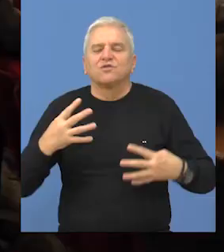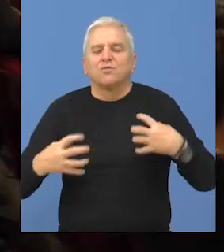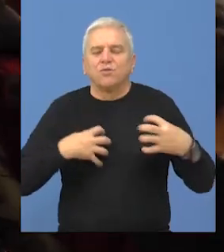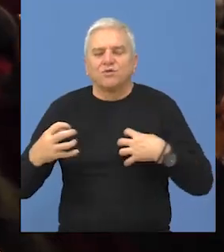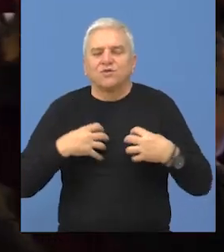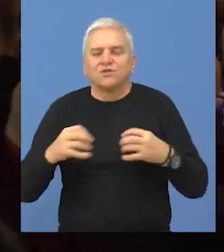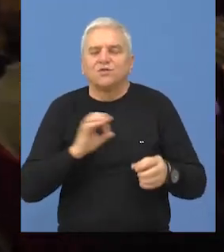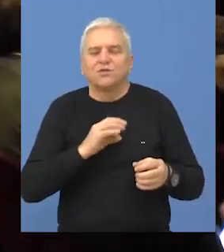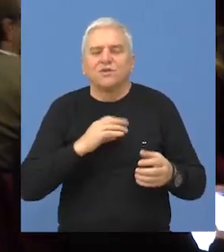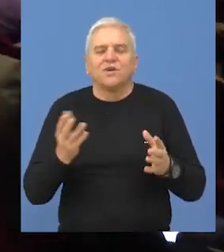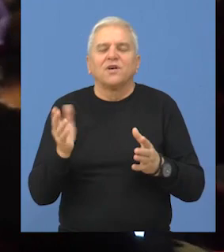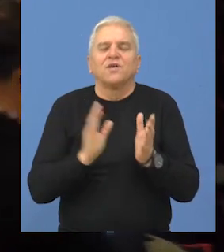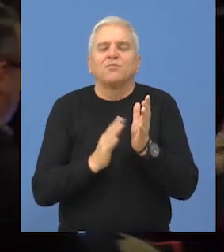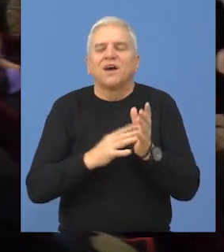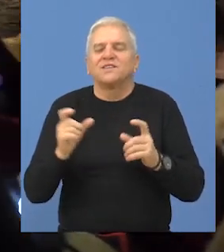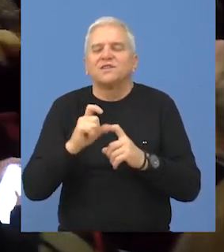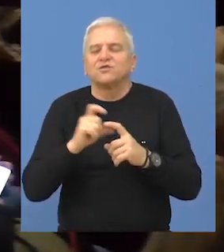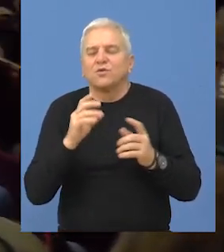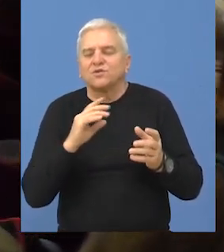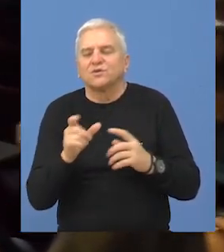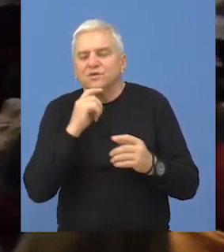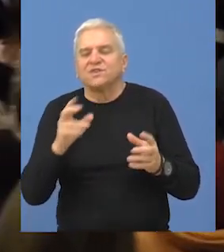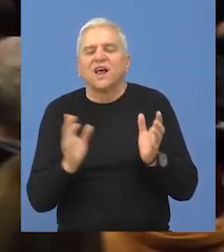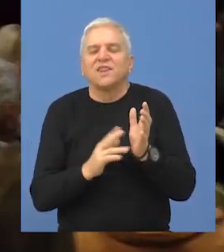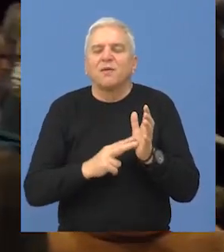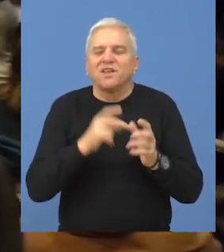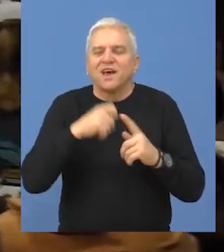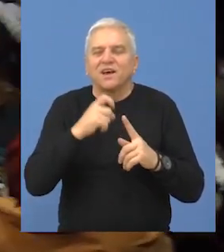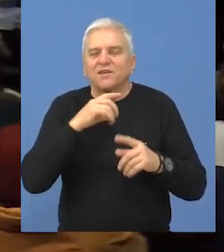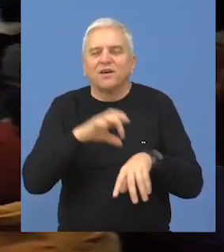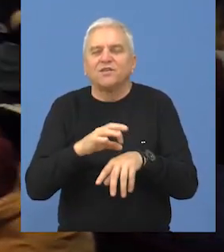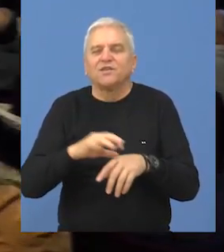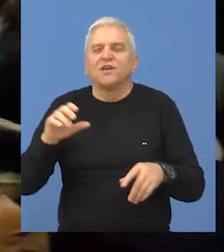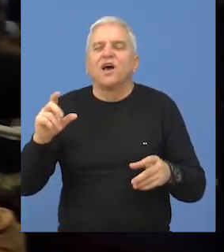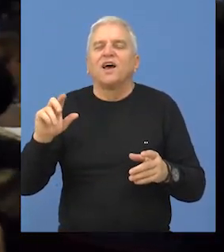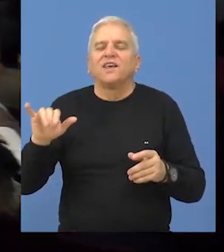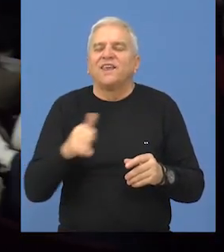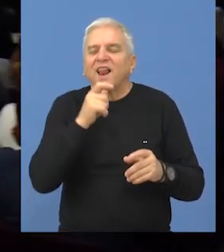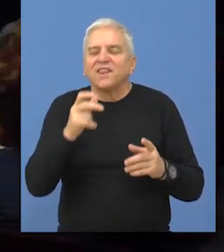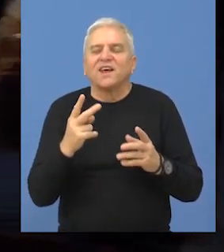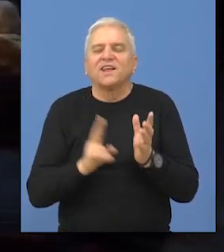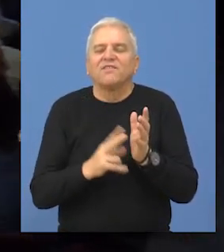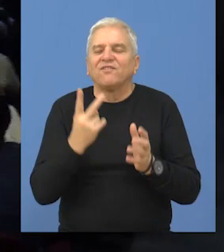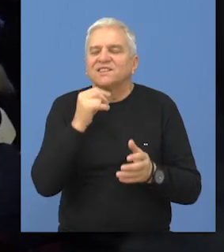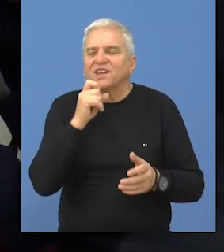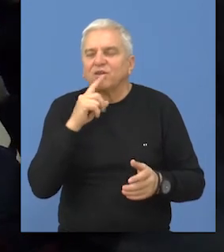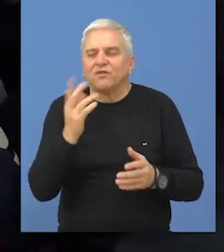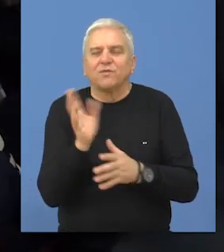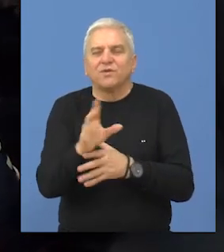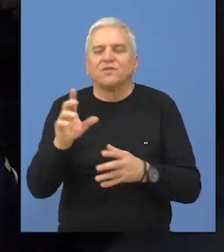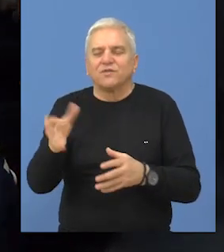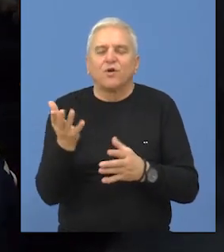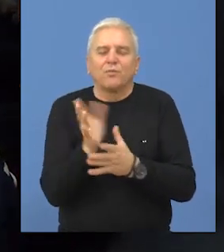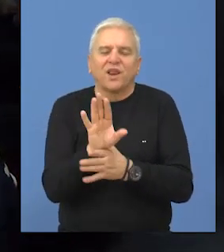Bečej. Knjigu su priredili magistar Zoran Subotički, Nemanja Karapanđić i doktor Jelena Veselinov, koji su ujedno publici